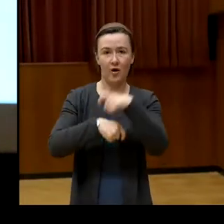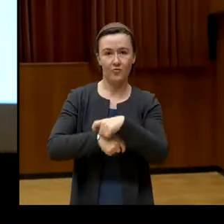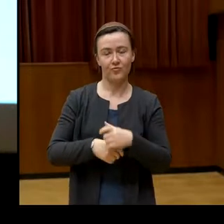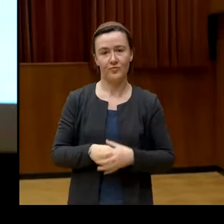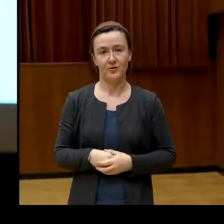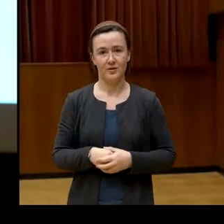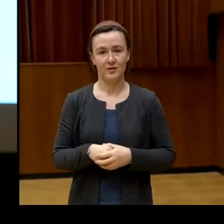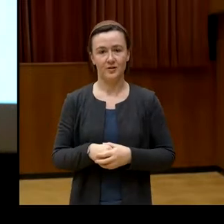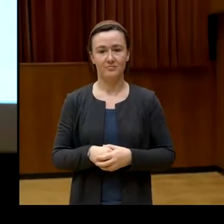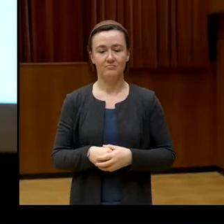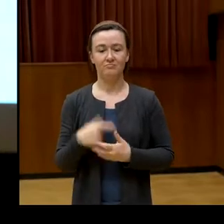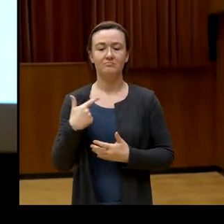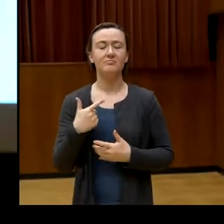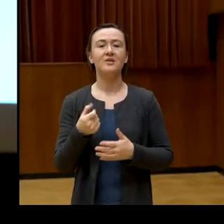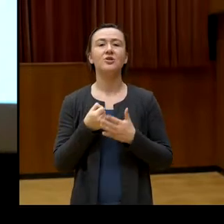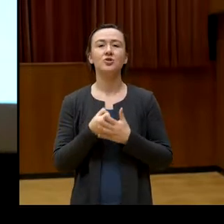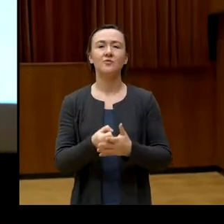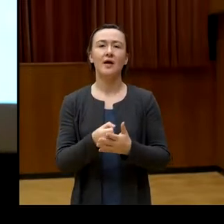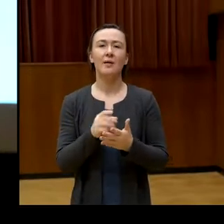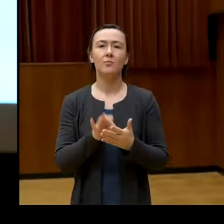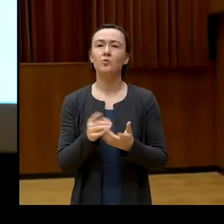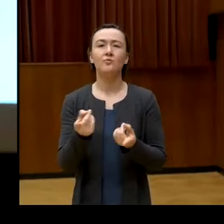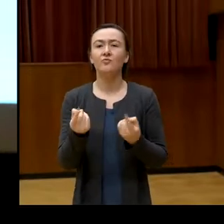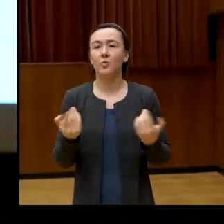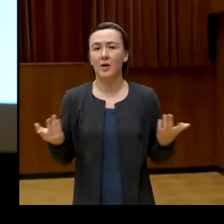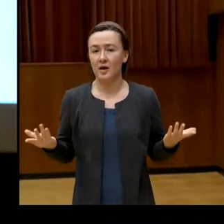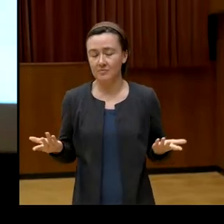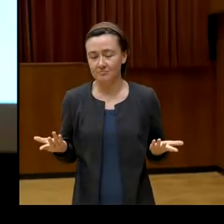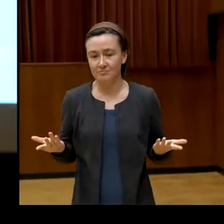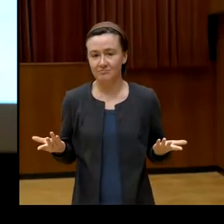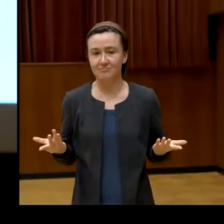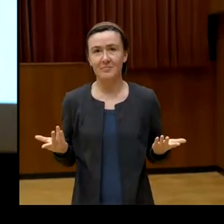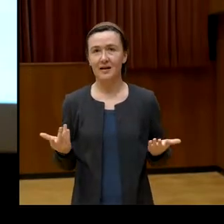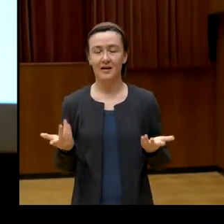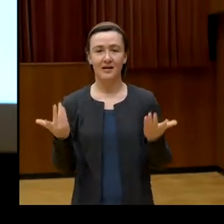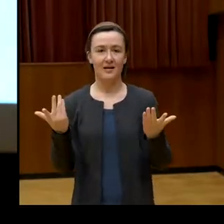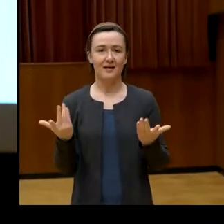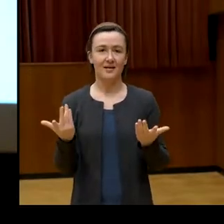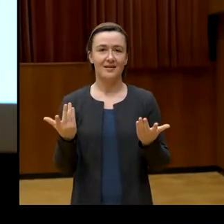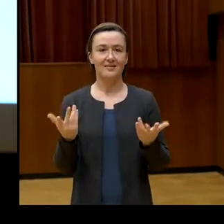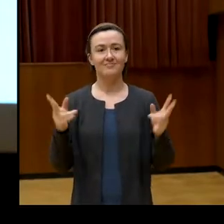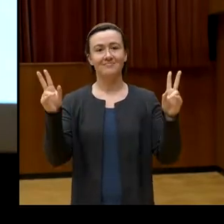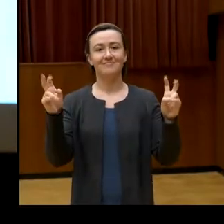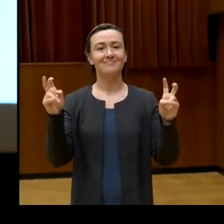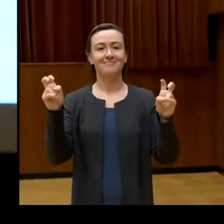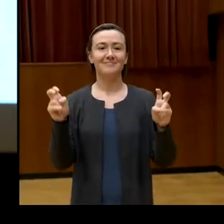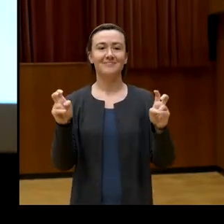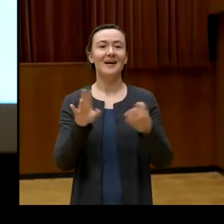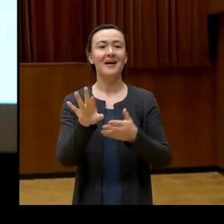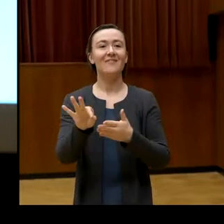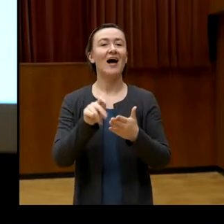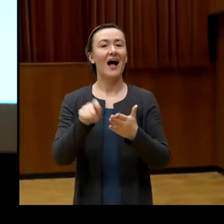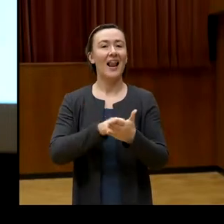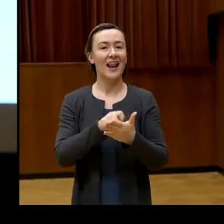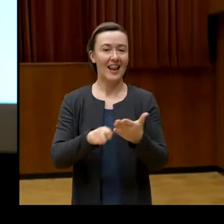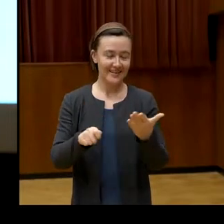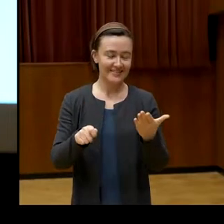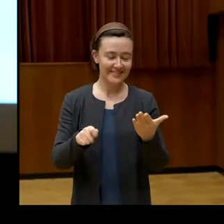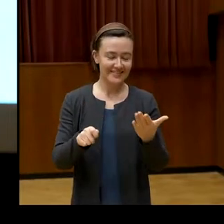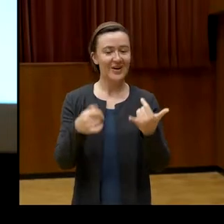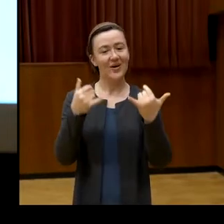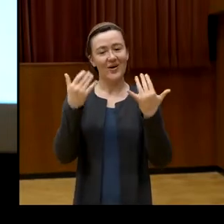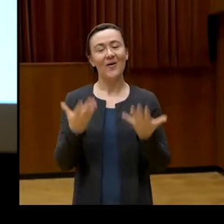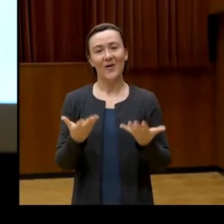Schwerpunktes kommt natürlich nicht von ungefähr. Wahl ist sozusagen das Stichwort. Wir erleben heuer ein regelrechtes